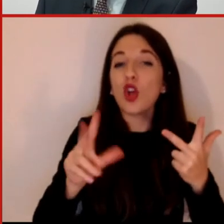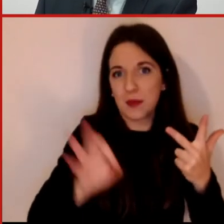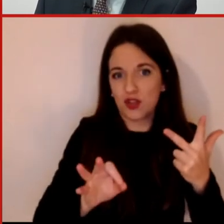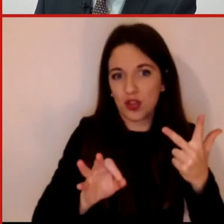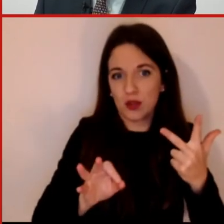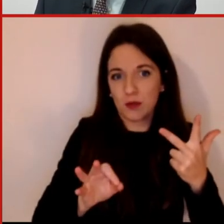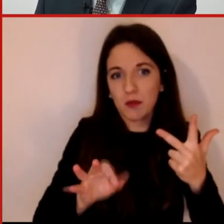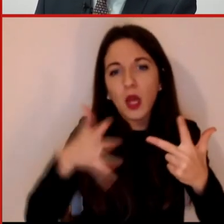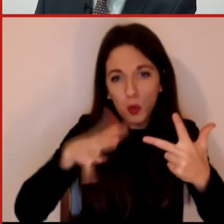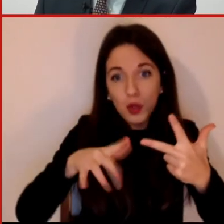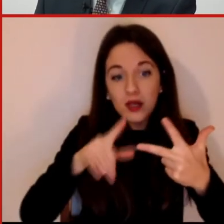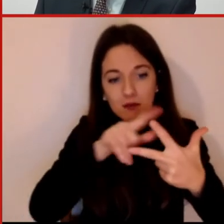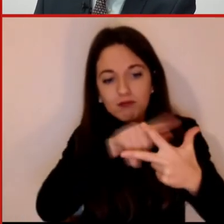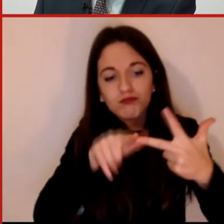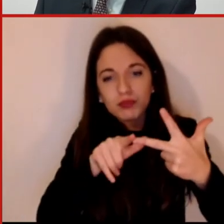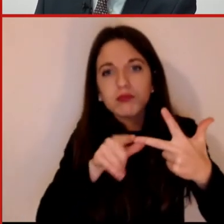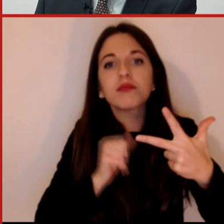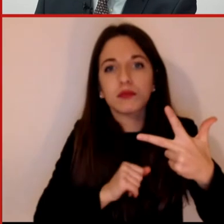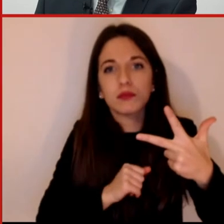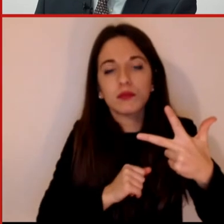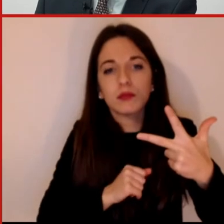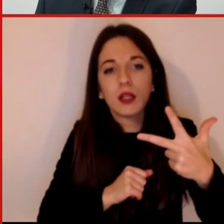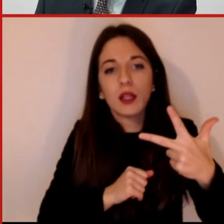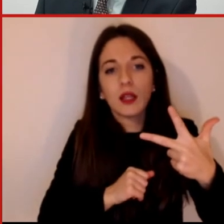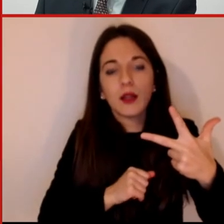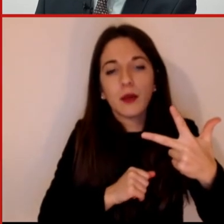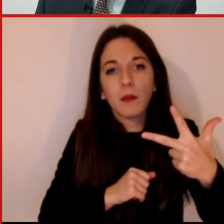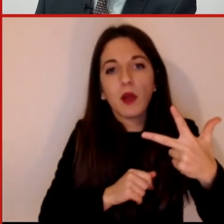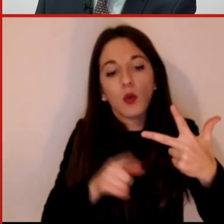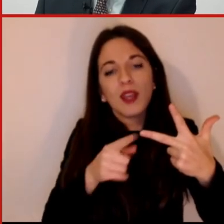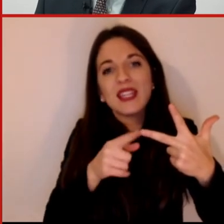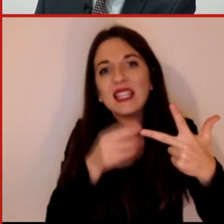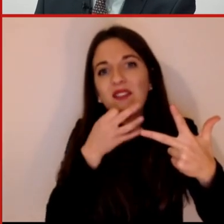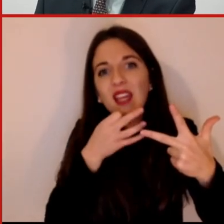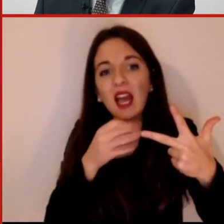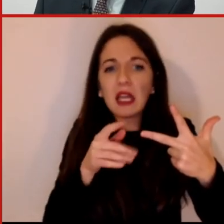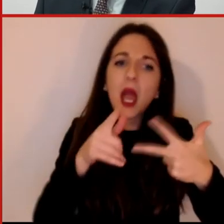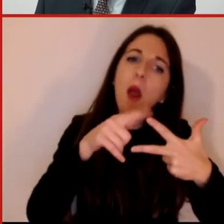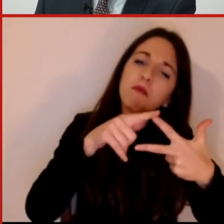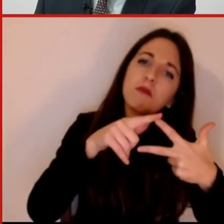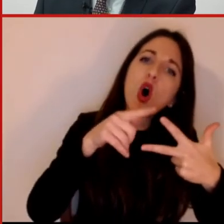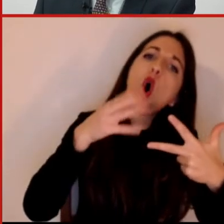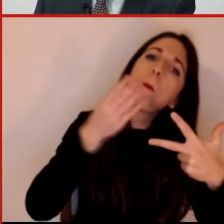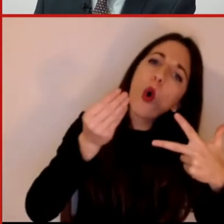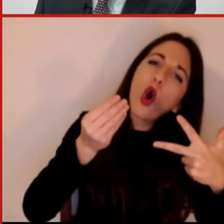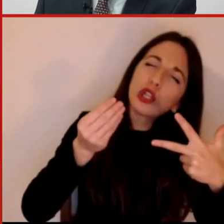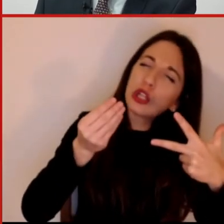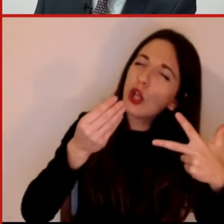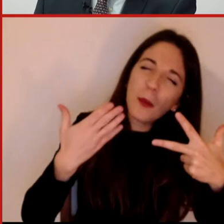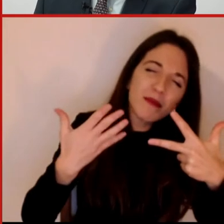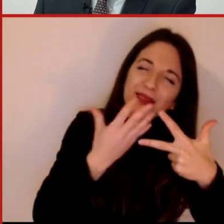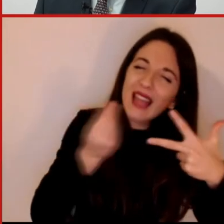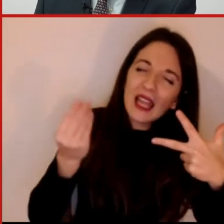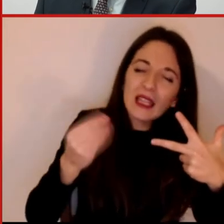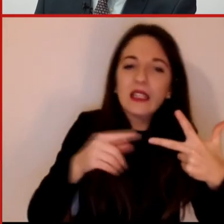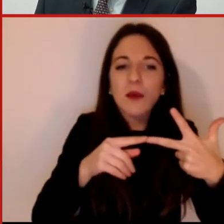circa il 30%, moltissimo, sono praticamente una augmented intelligence. Ecco, innanzitutto